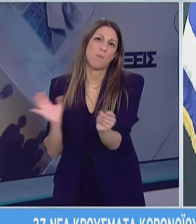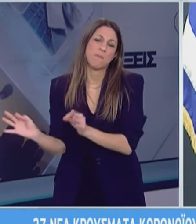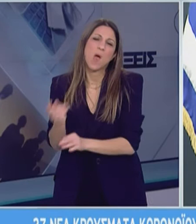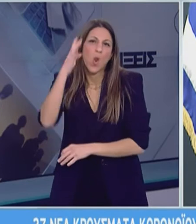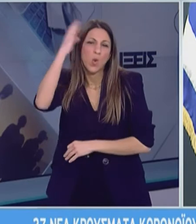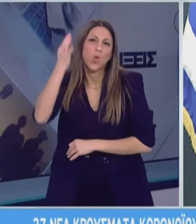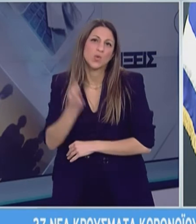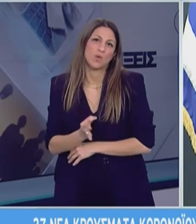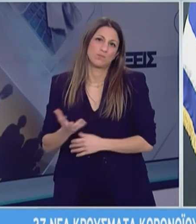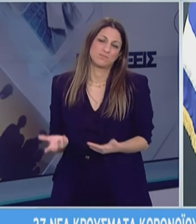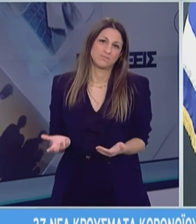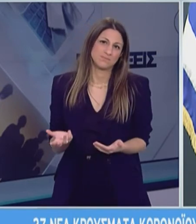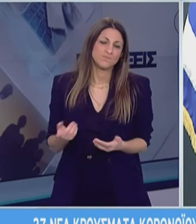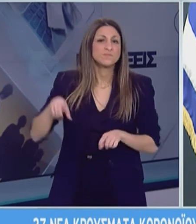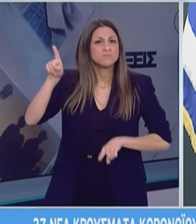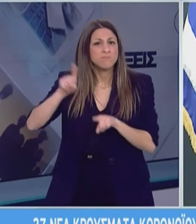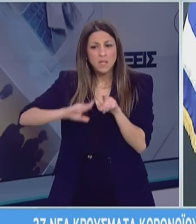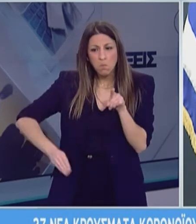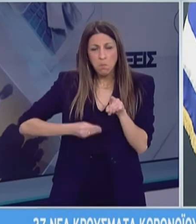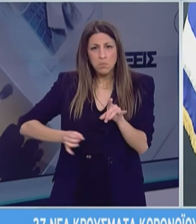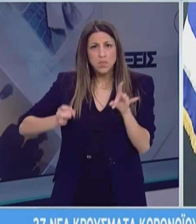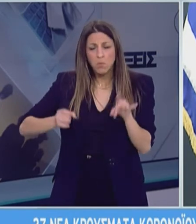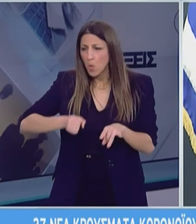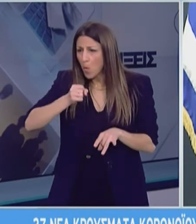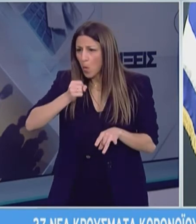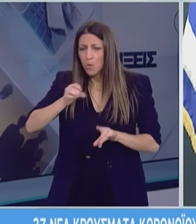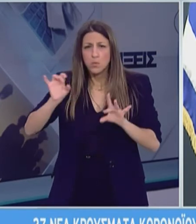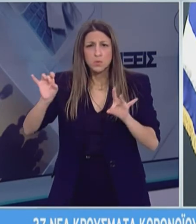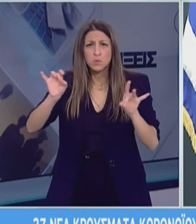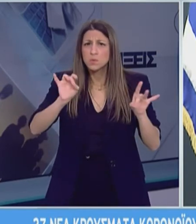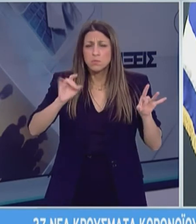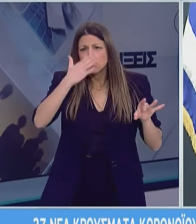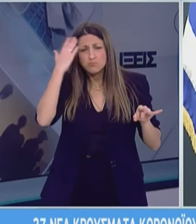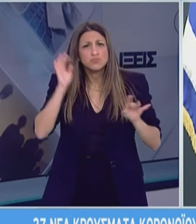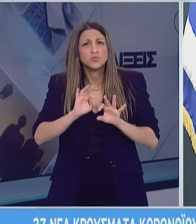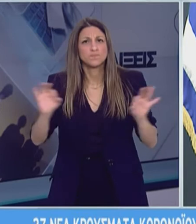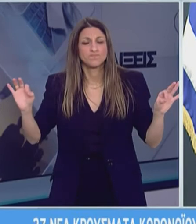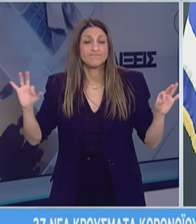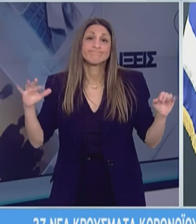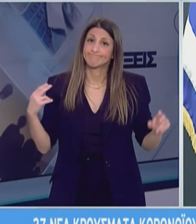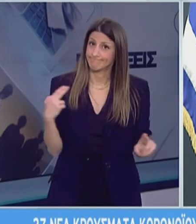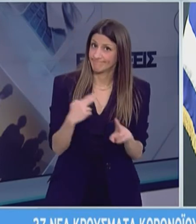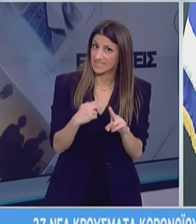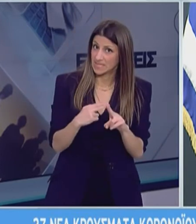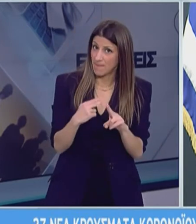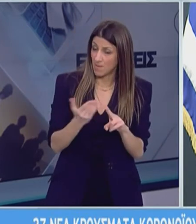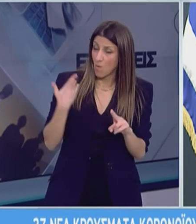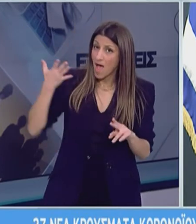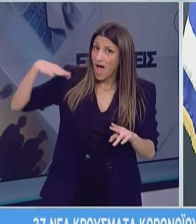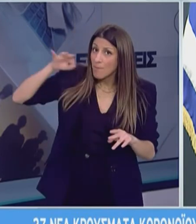και μάλιστα πολλοί από αυτούς και ασυμπτωματικοί όταν καταγράφει εξανθετικοί. Είναι πολύ σημαντικό λοιπόν να